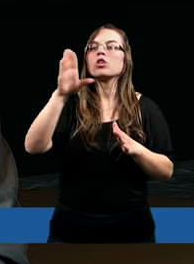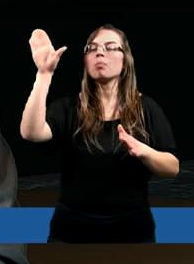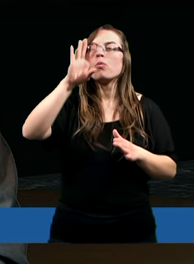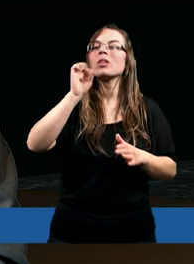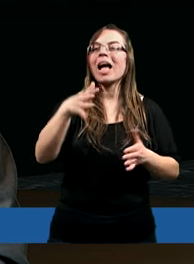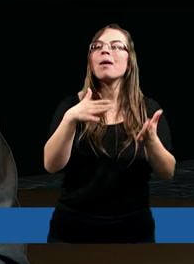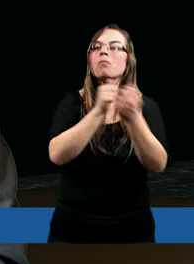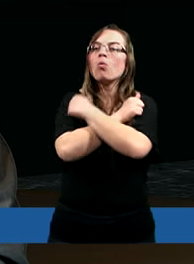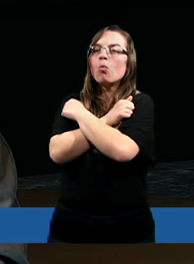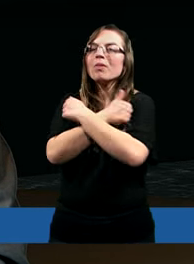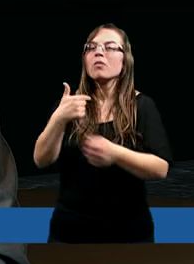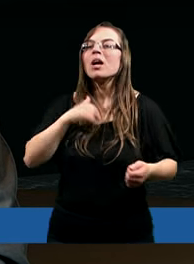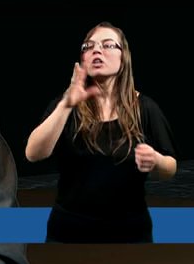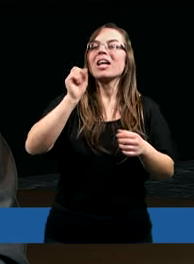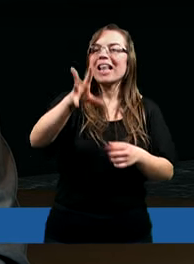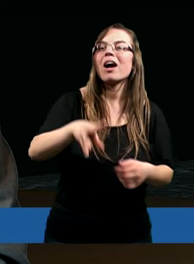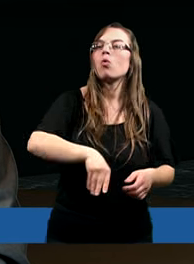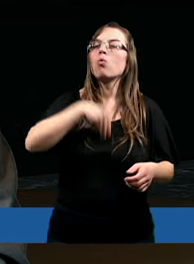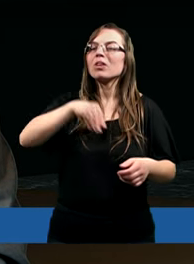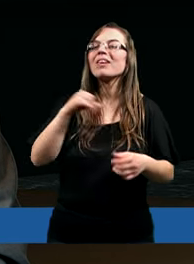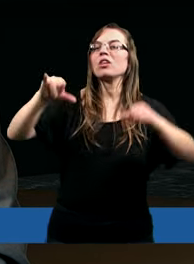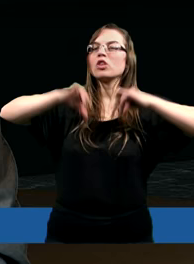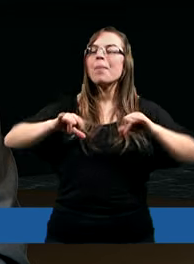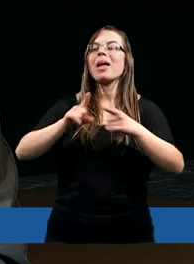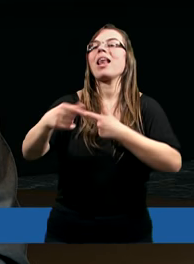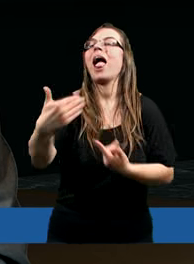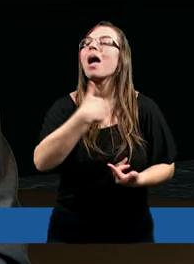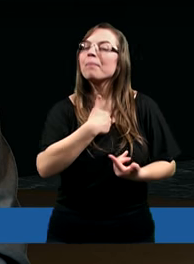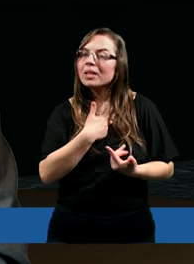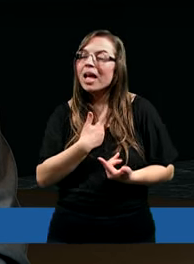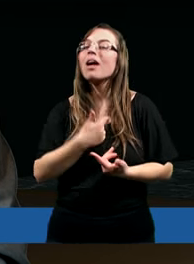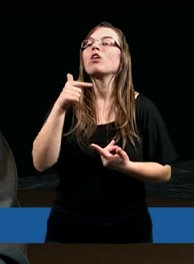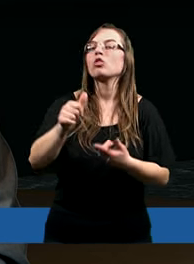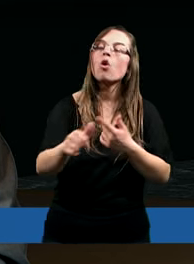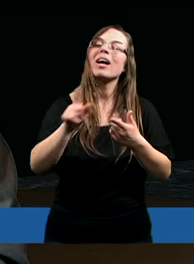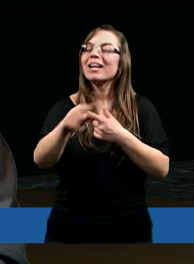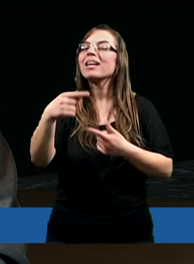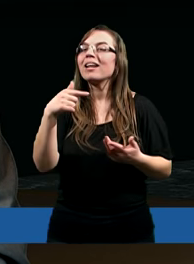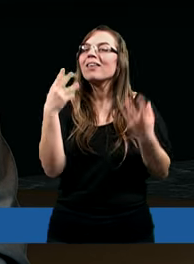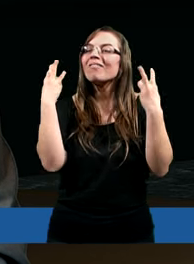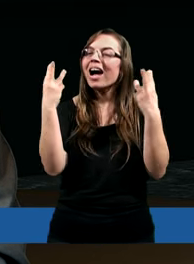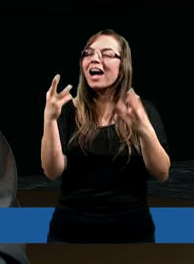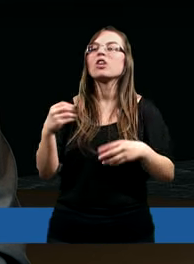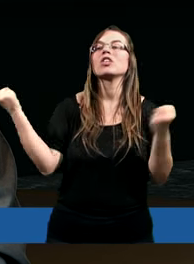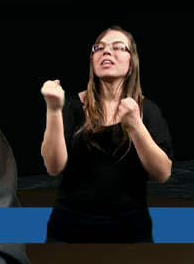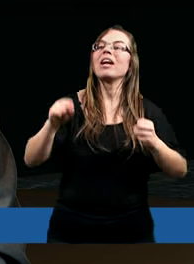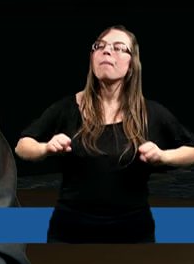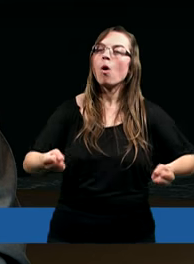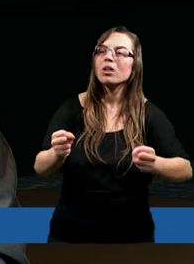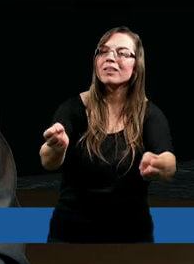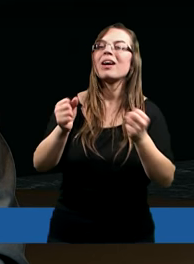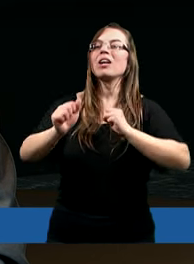Bóg tak mnie umiłował i że tak poświęcił siebie dla mnie. I to jest chyba ważniejsza